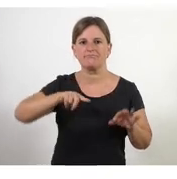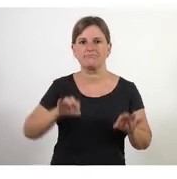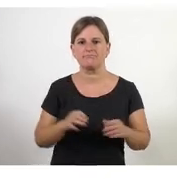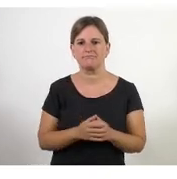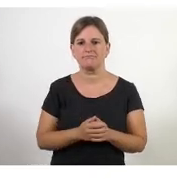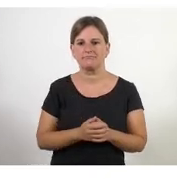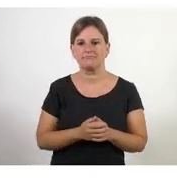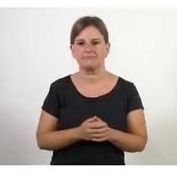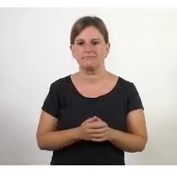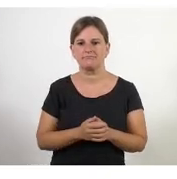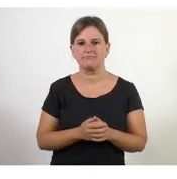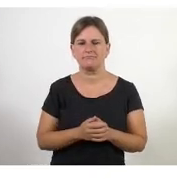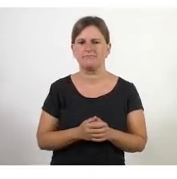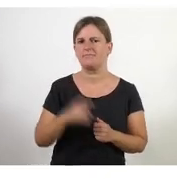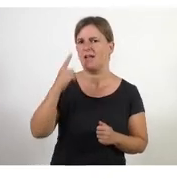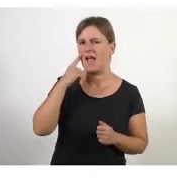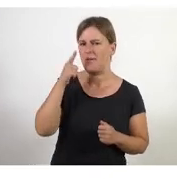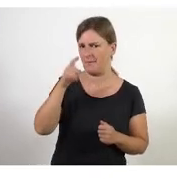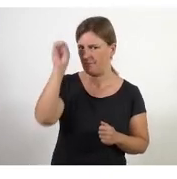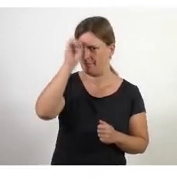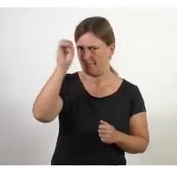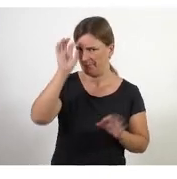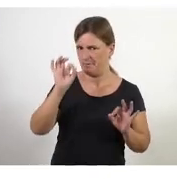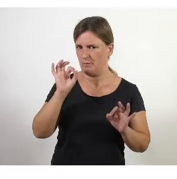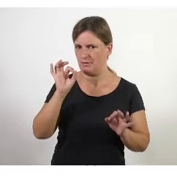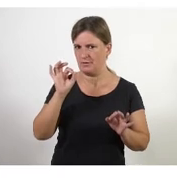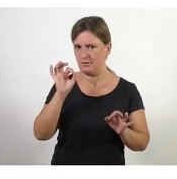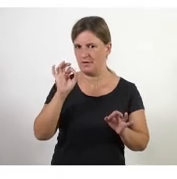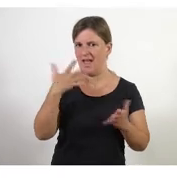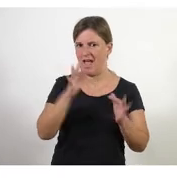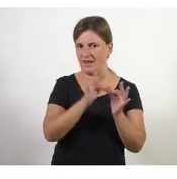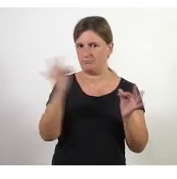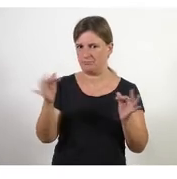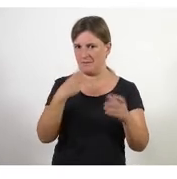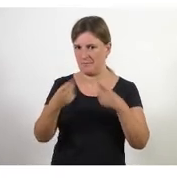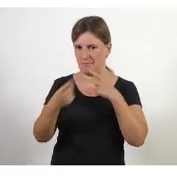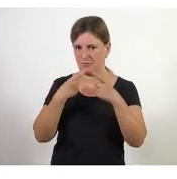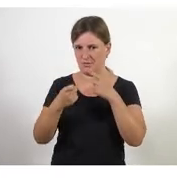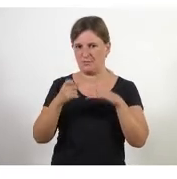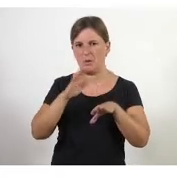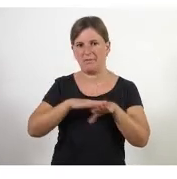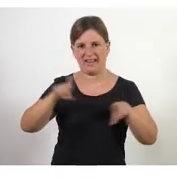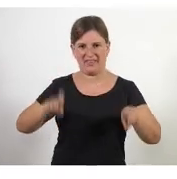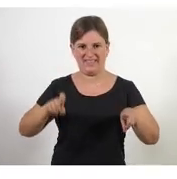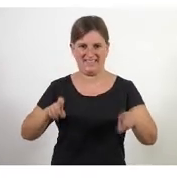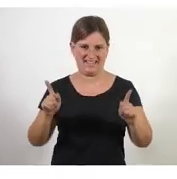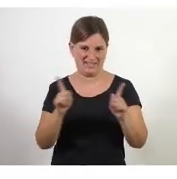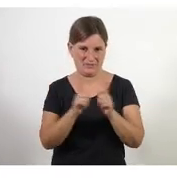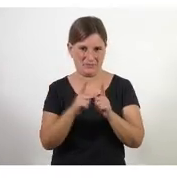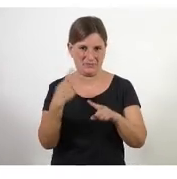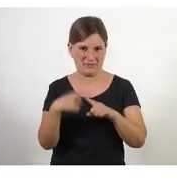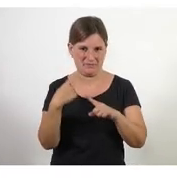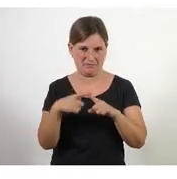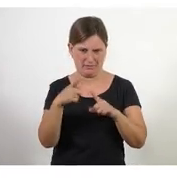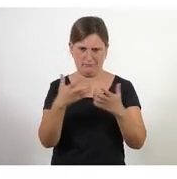Juan Antonio si et sembla abans de continuar i de passar les preguntes així tu també descanses una mica que portes una